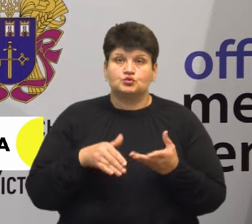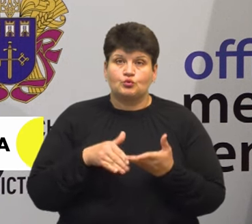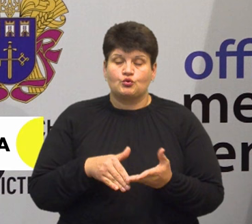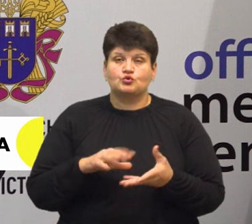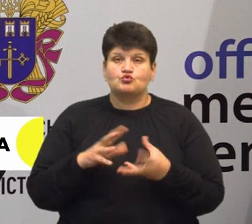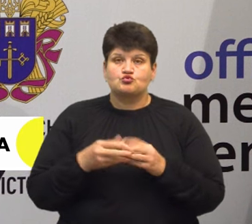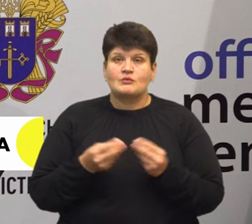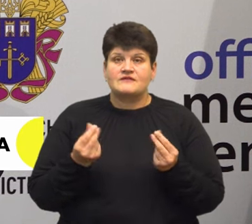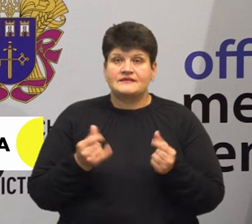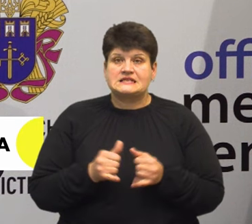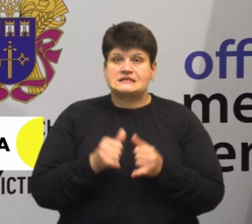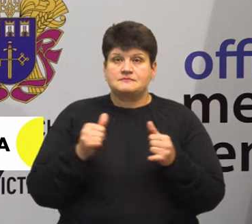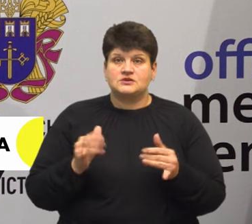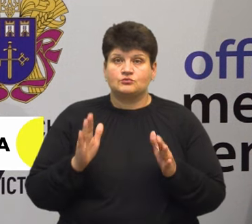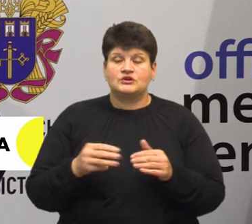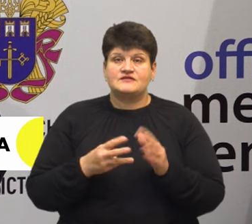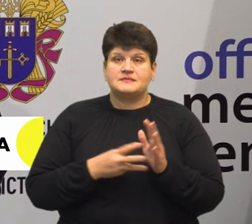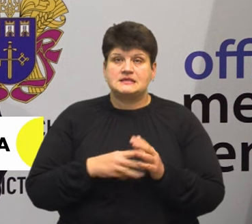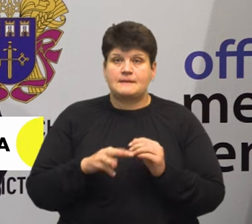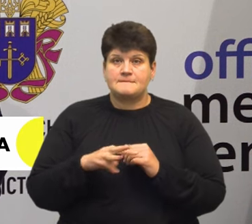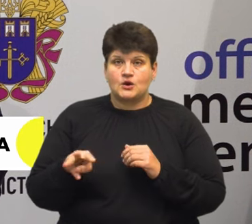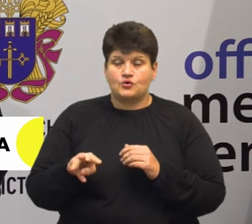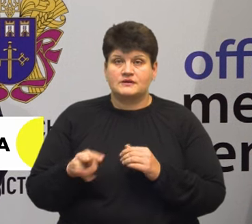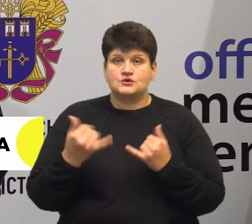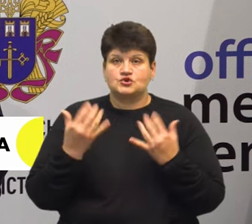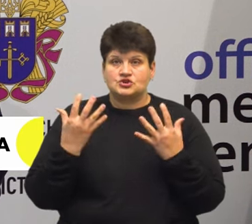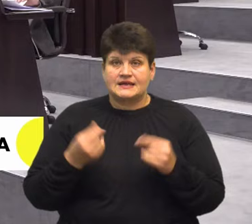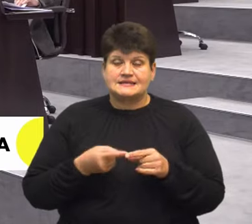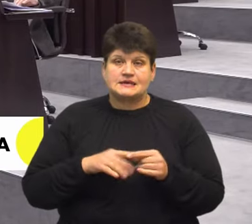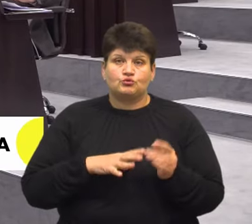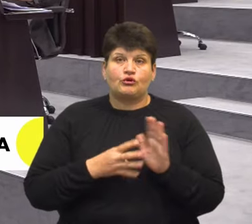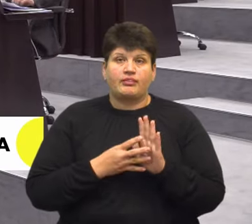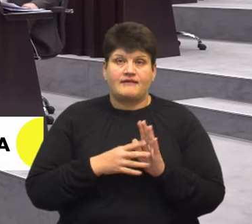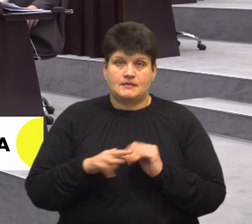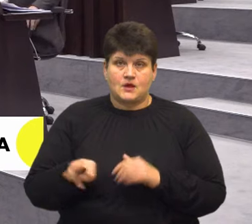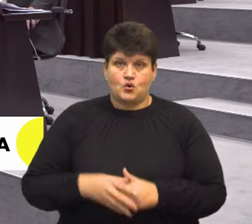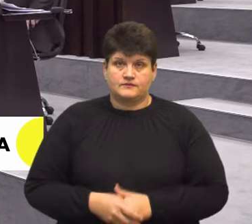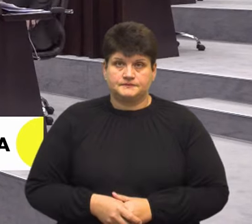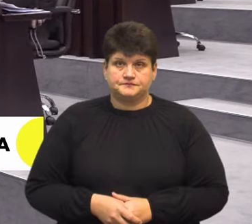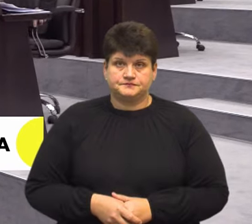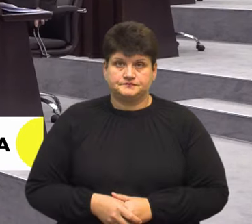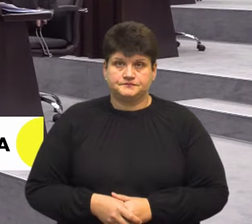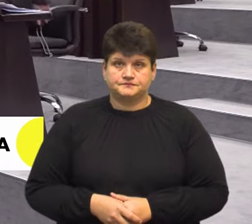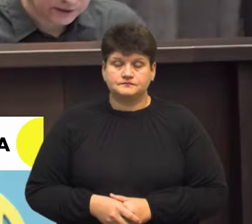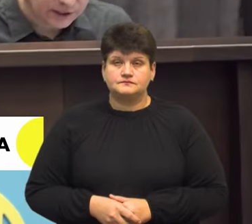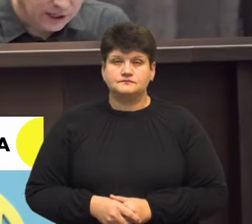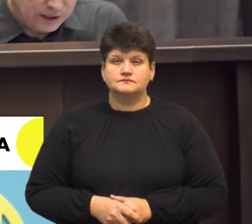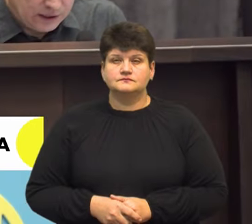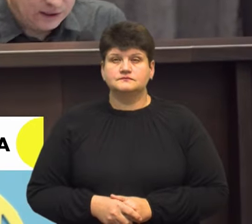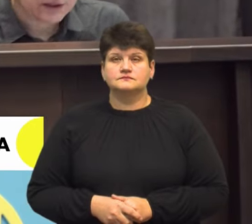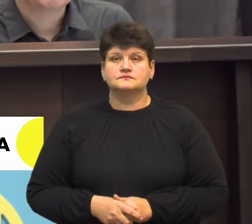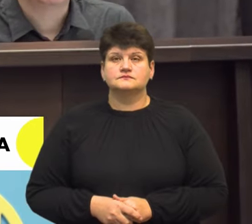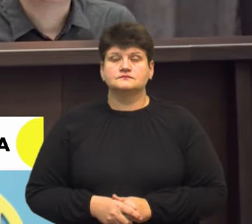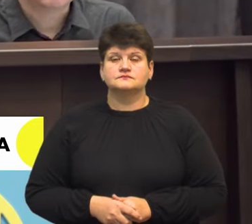фінансування збільшена буде до 17 мільйонів, на сьогоднішній день це було 9 мільйонів. Любов Гадомська, Лілія Лобур, Андрій Бодак.